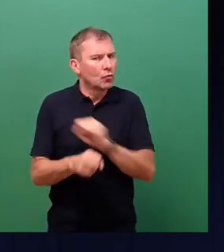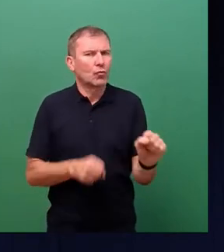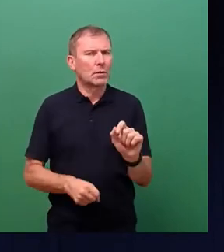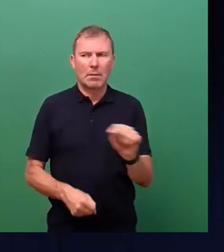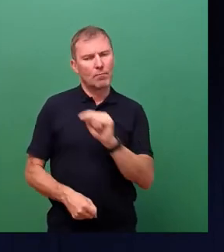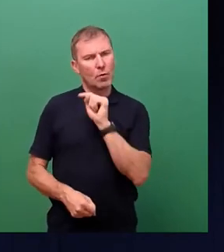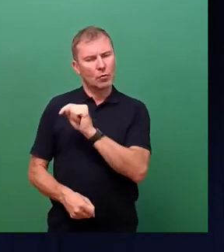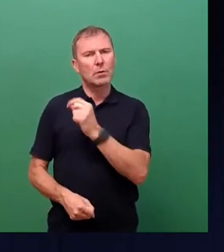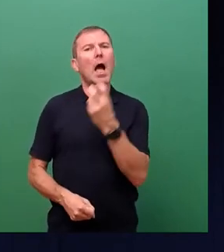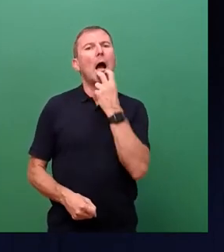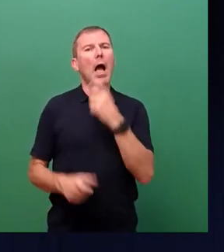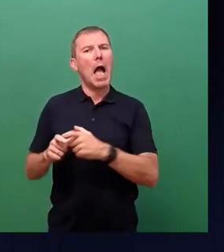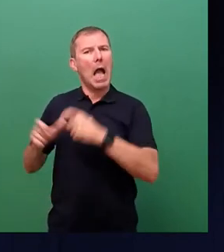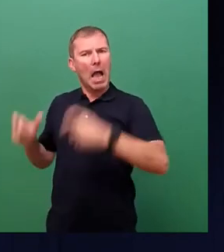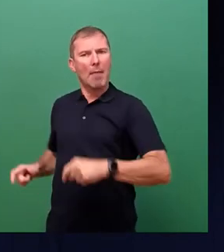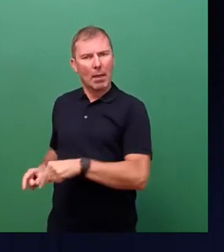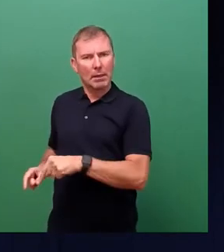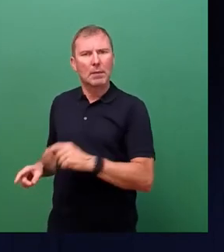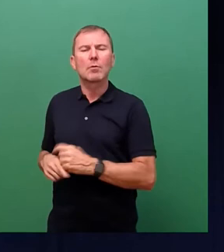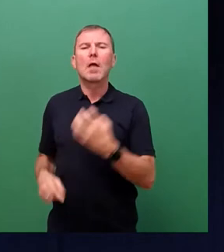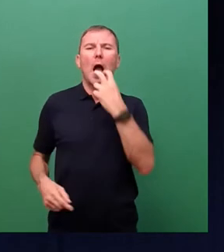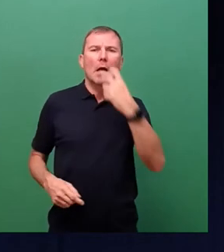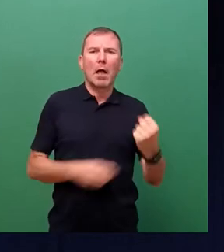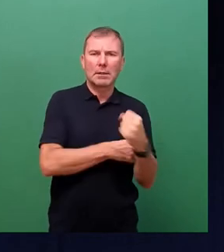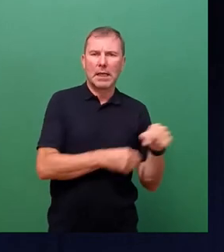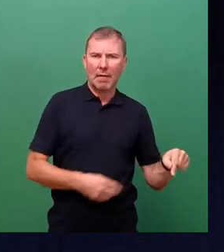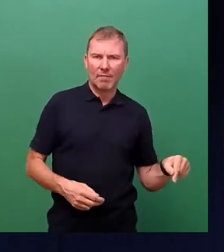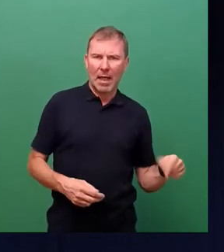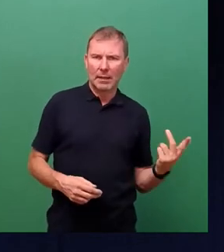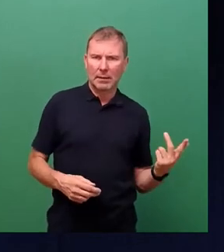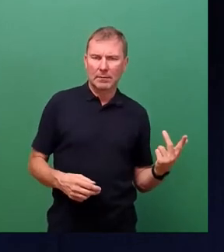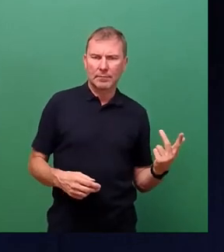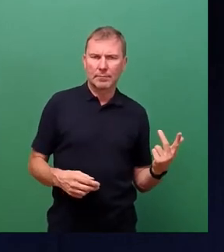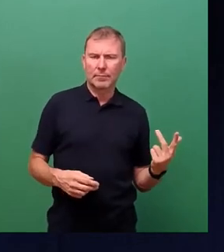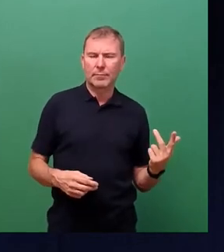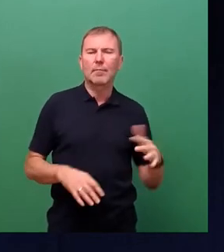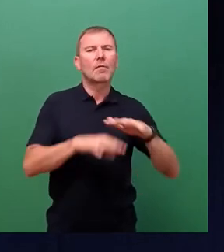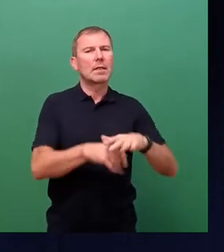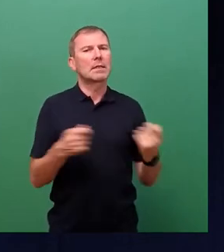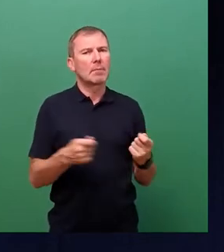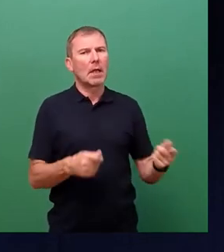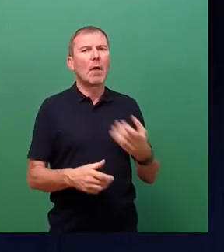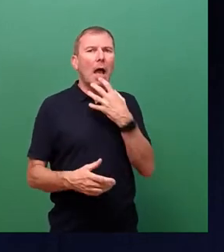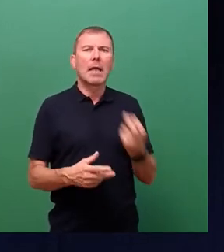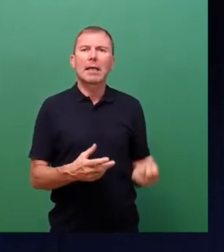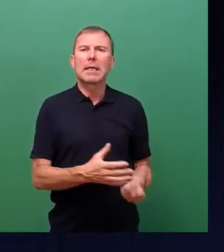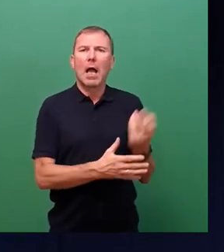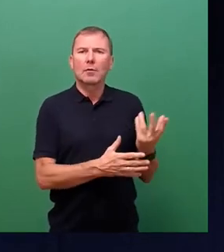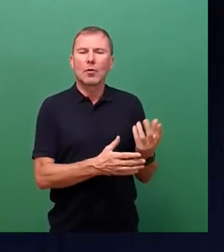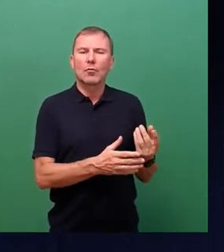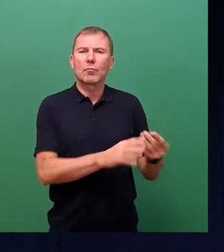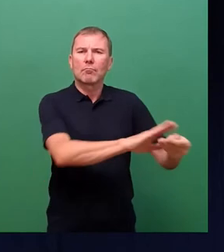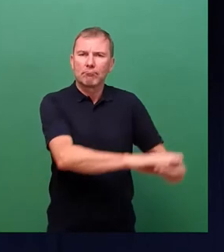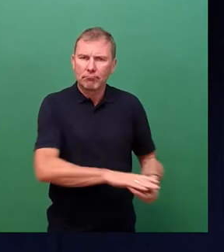Batterien zusammen mit Gaskraftwerken von den dortigen Netzbetreibern und Energieerzeugern dazu beigetragen, dass